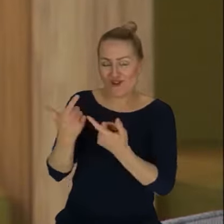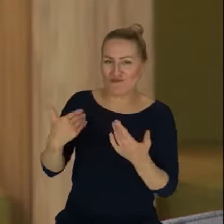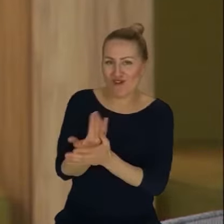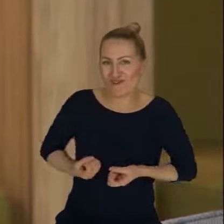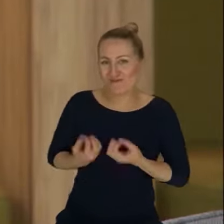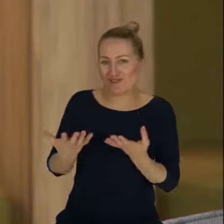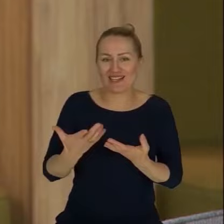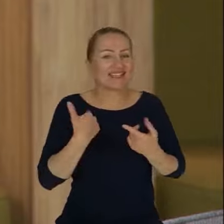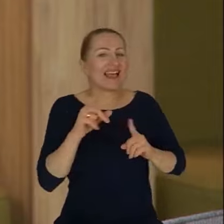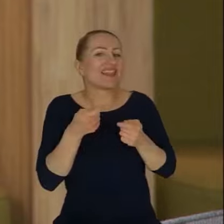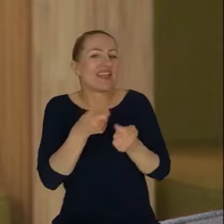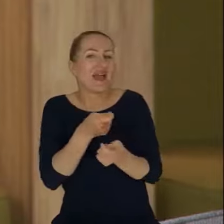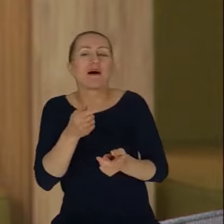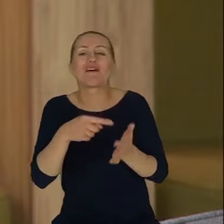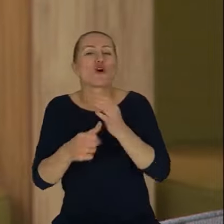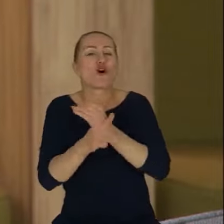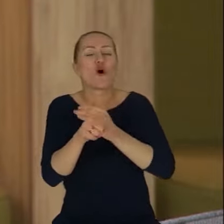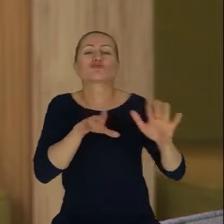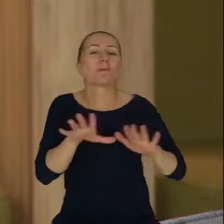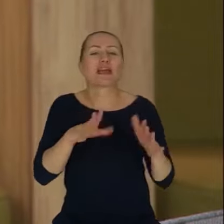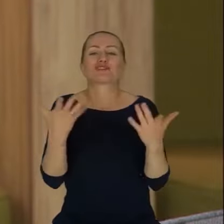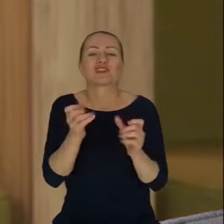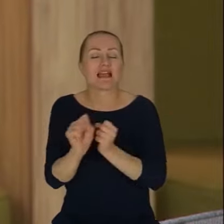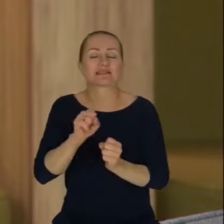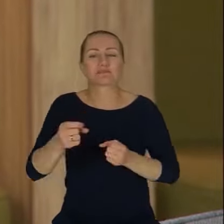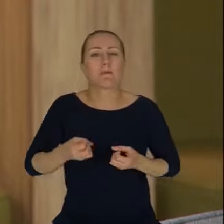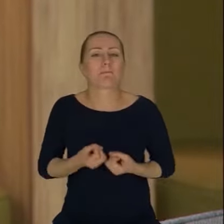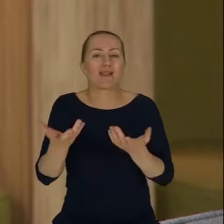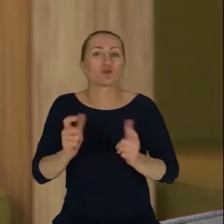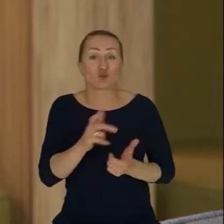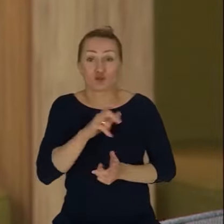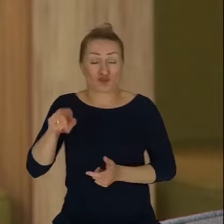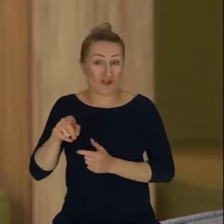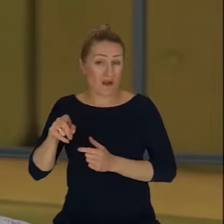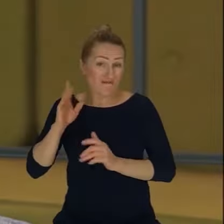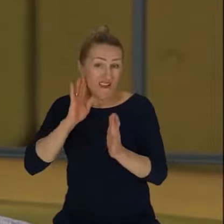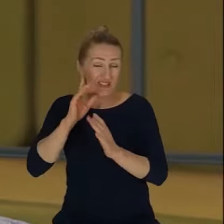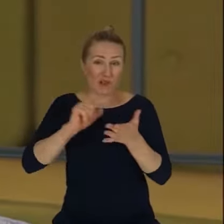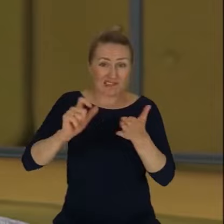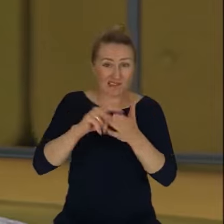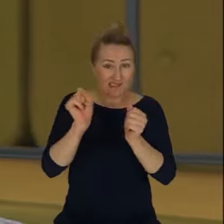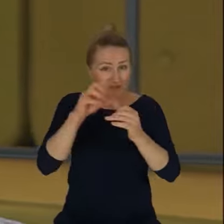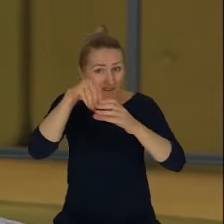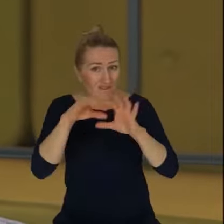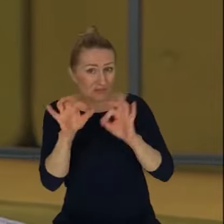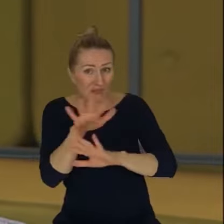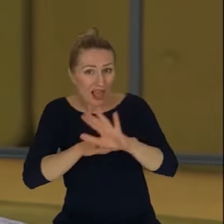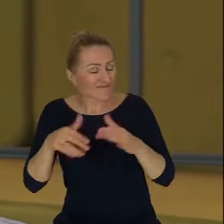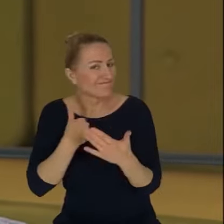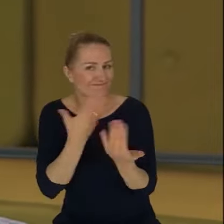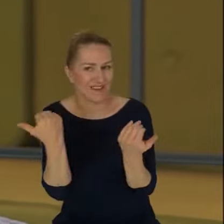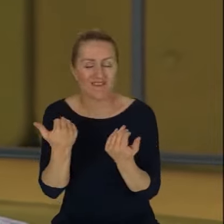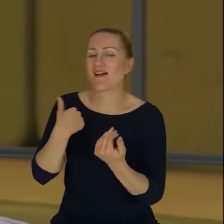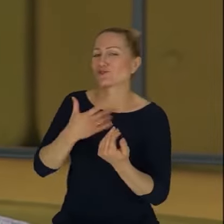zależy, jakie to jest miejsce właśnie, jakie to jest medium. Nie wiem, czy social media to jest właśnie w social mediach jest przestrzeń. Ja miałem taką